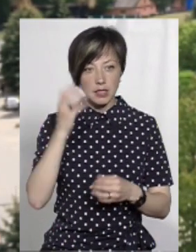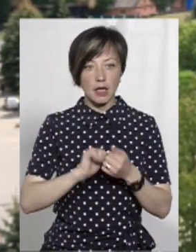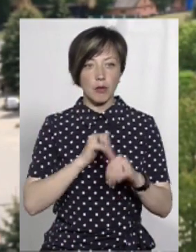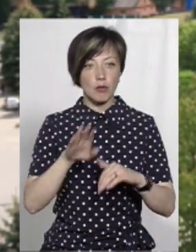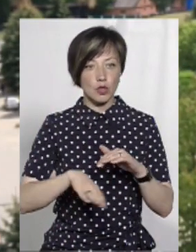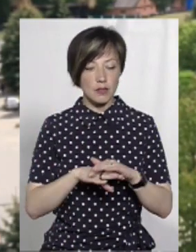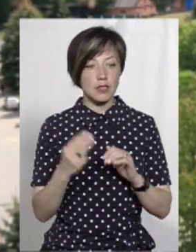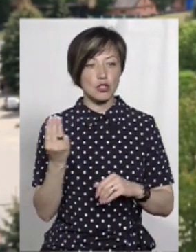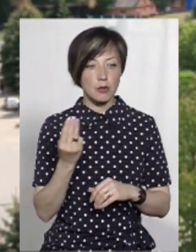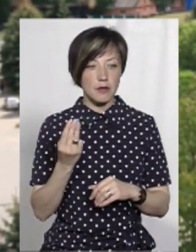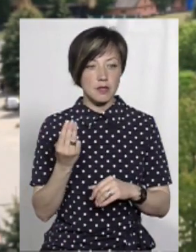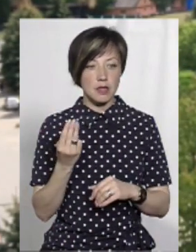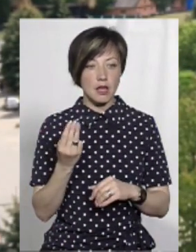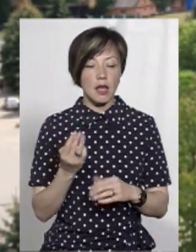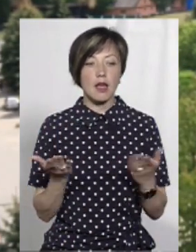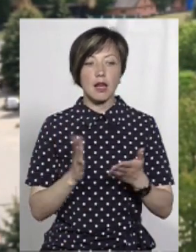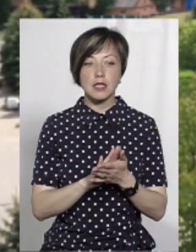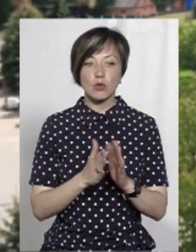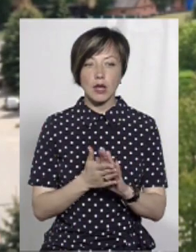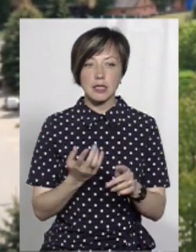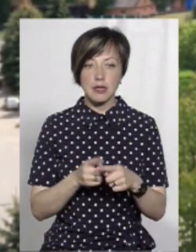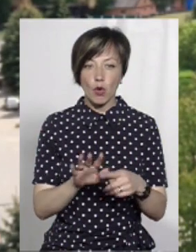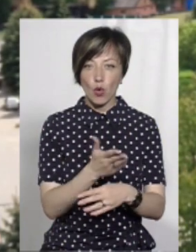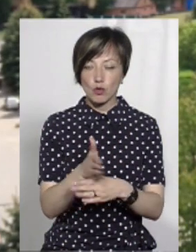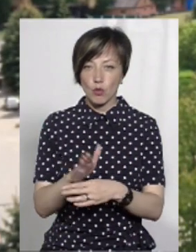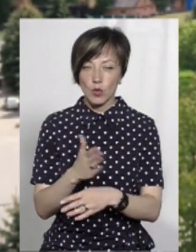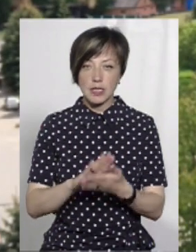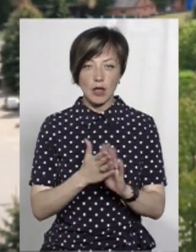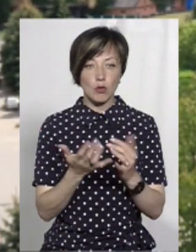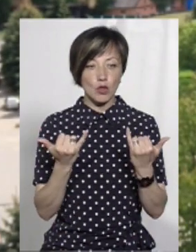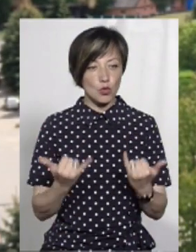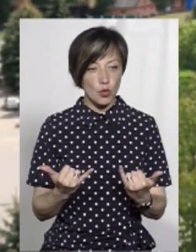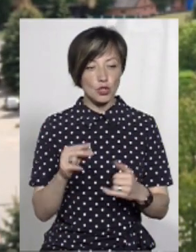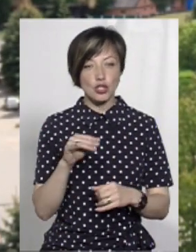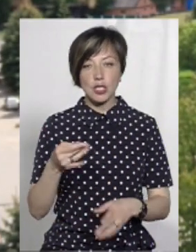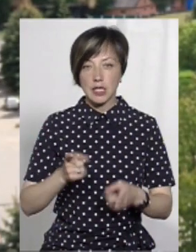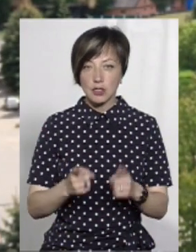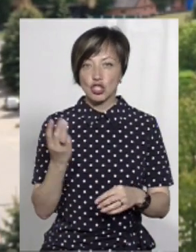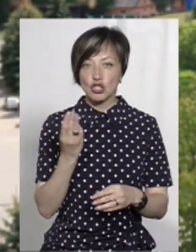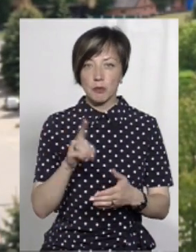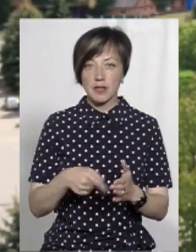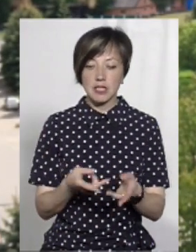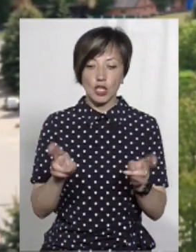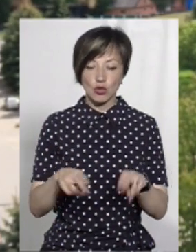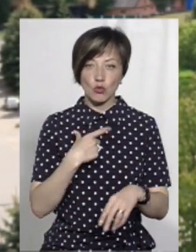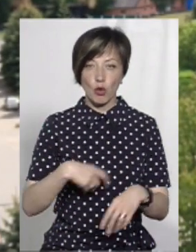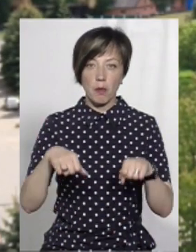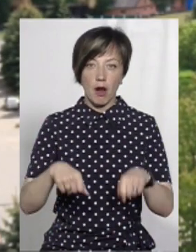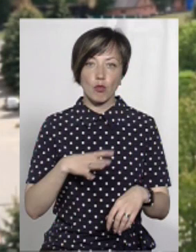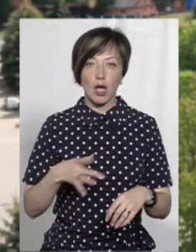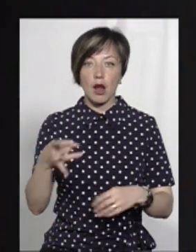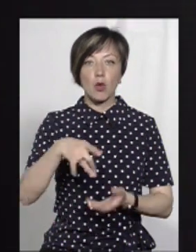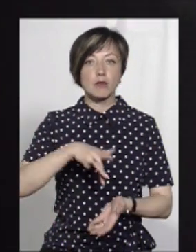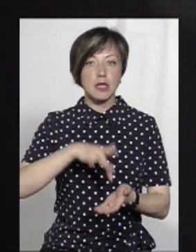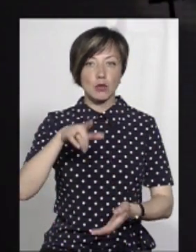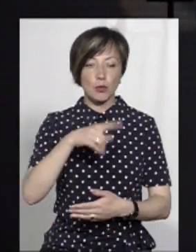'янець-Подільський та Шепетівський. Яка ситуація із цим розподілом станом на сьогодні? І чи дійсно Шепетівка залишить за собою право бути районним